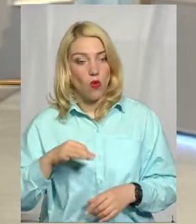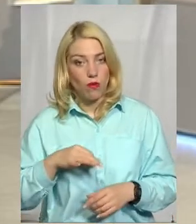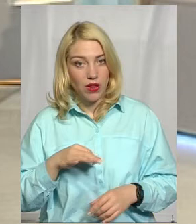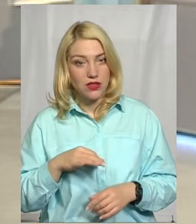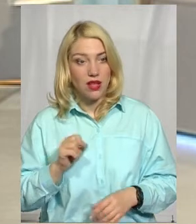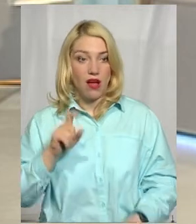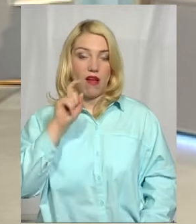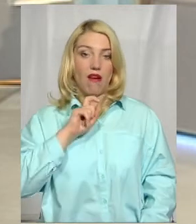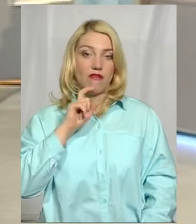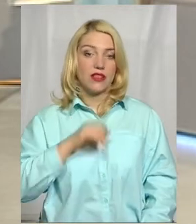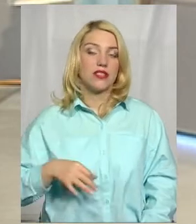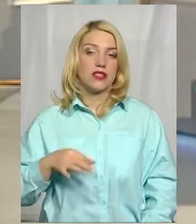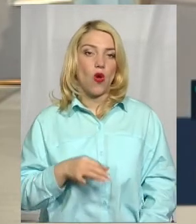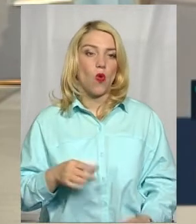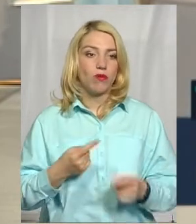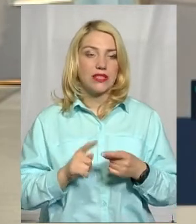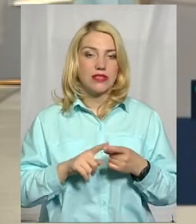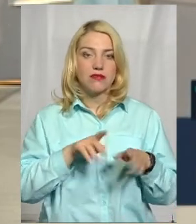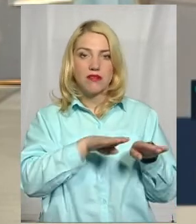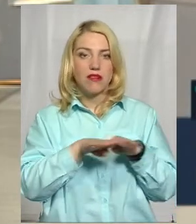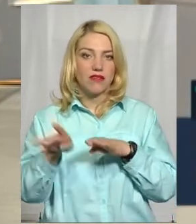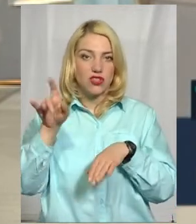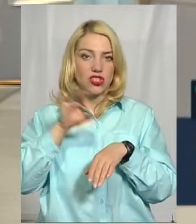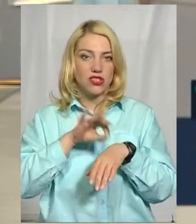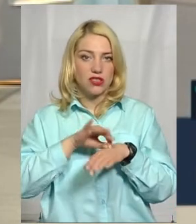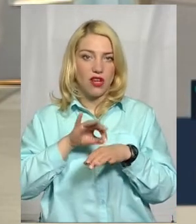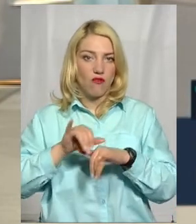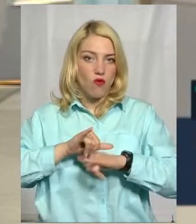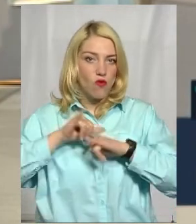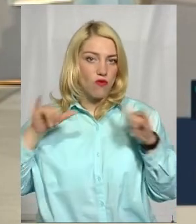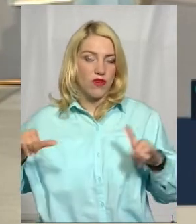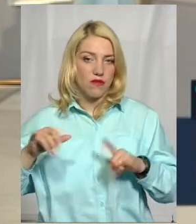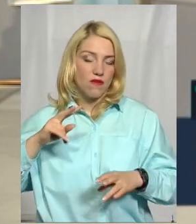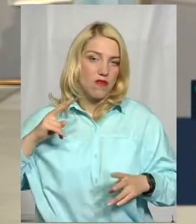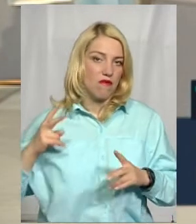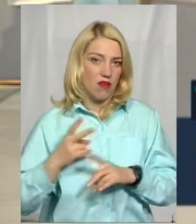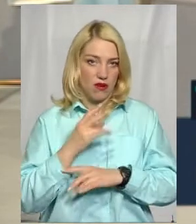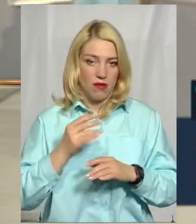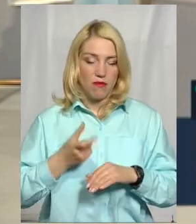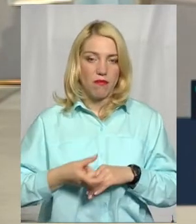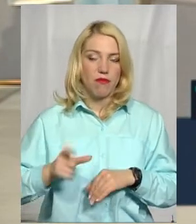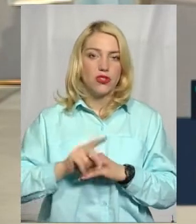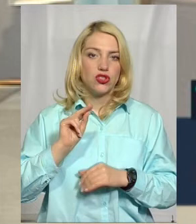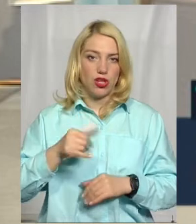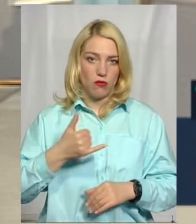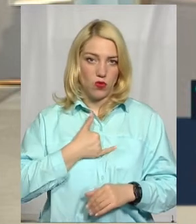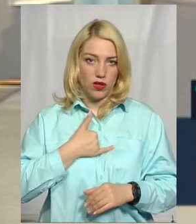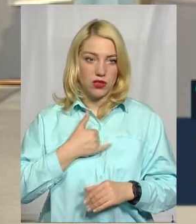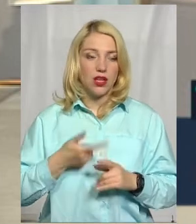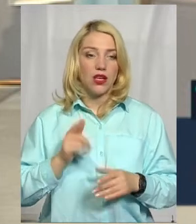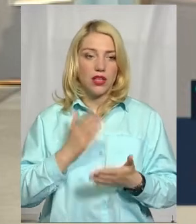область – це область із рівнем захворюваності більш, як у нас, в два рази. Так само, наприклад,